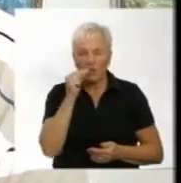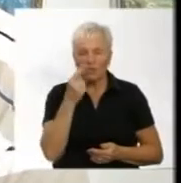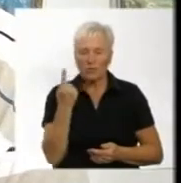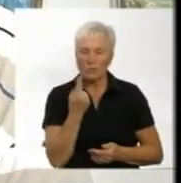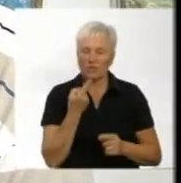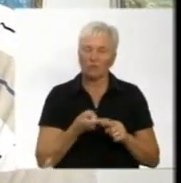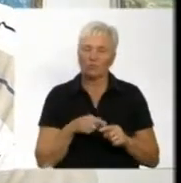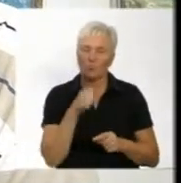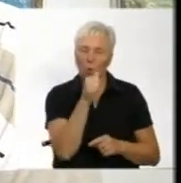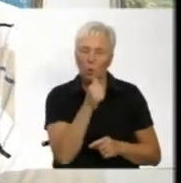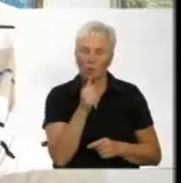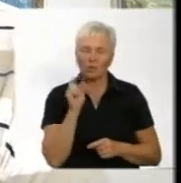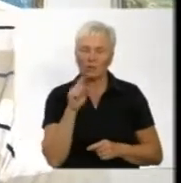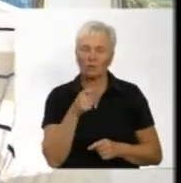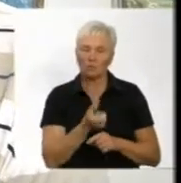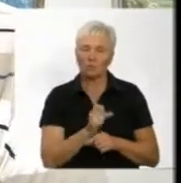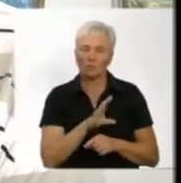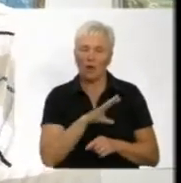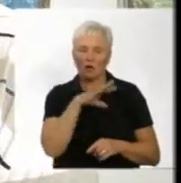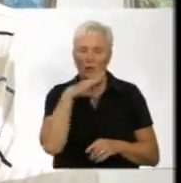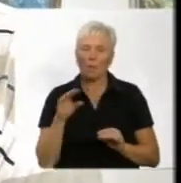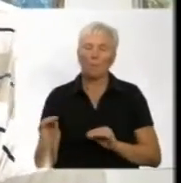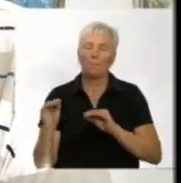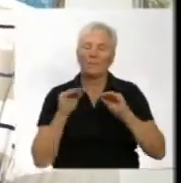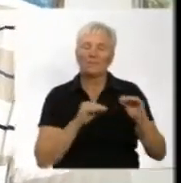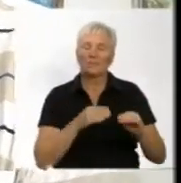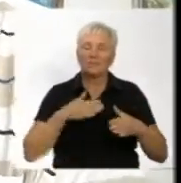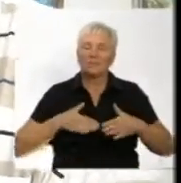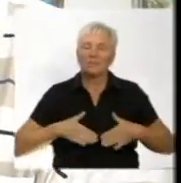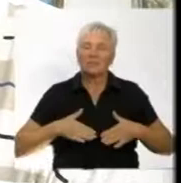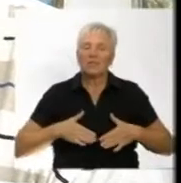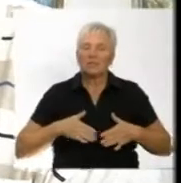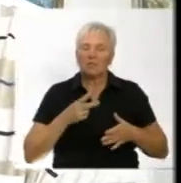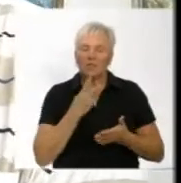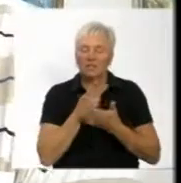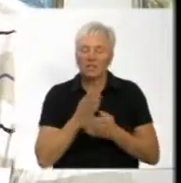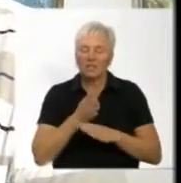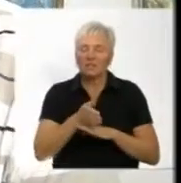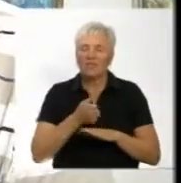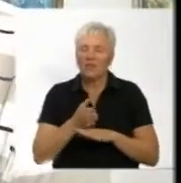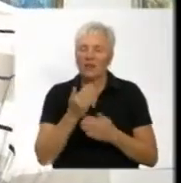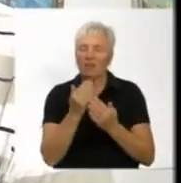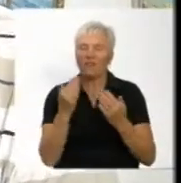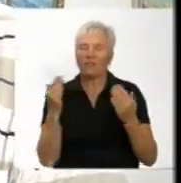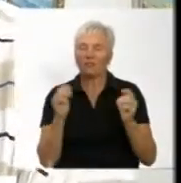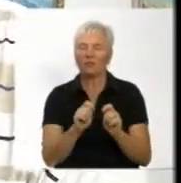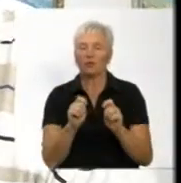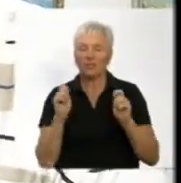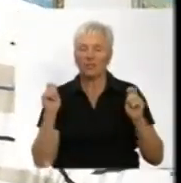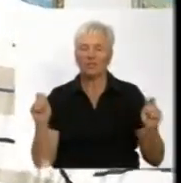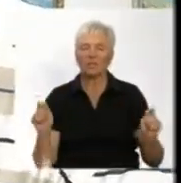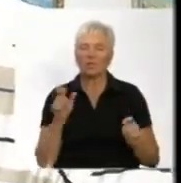цьому році. Там дуже багато переселенців з Криму, вони відвідали виставку, вони були на відкритті. Люди,